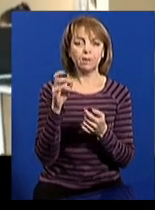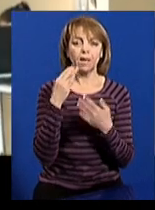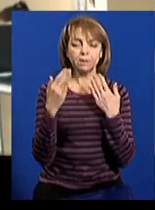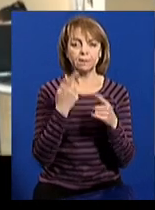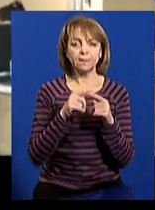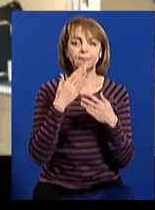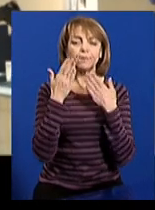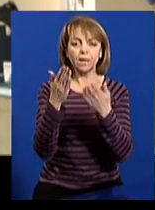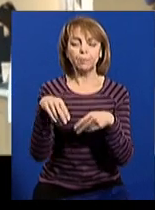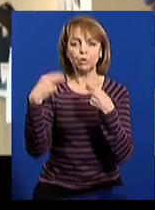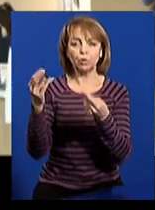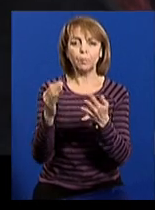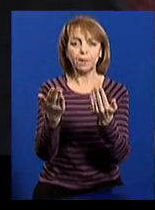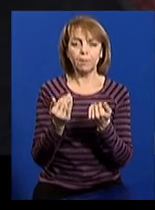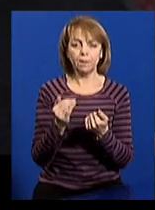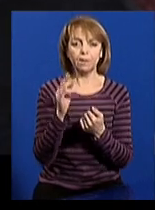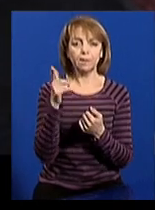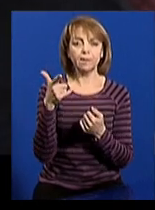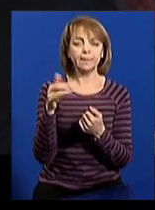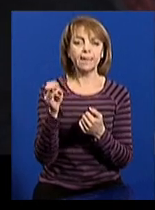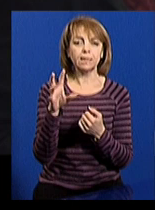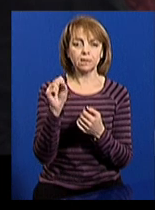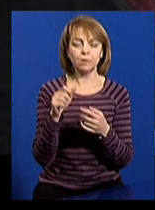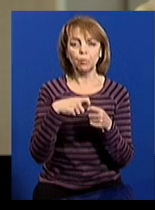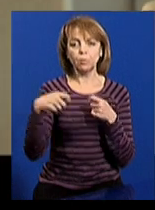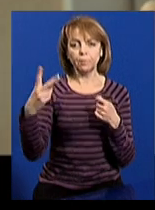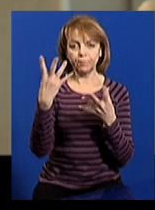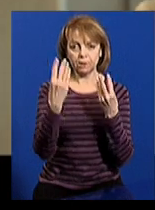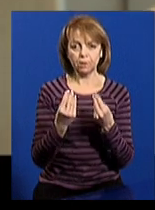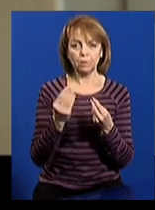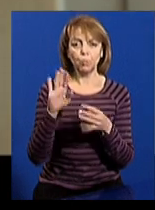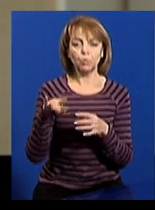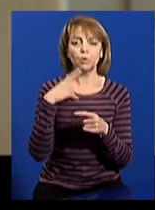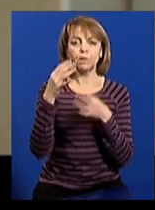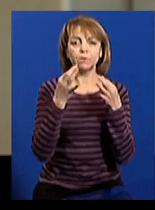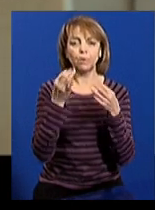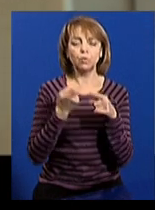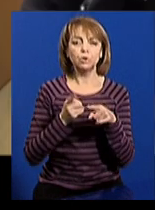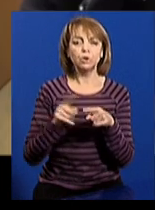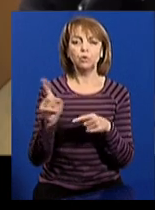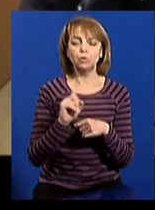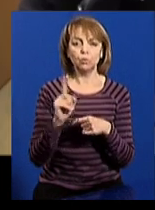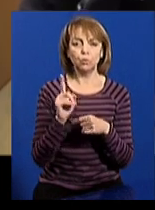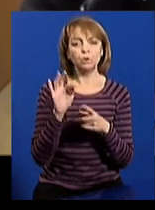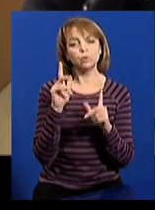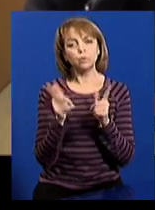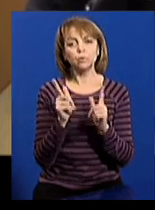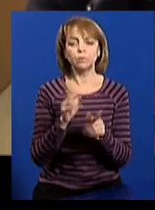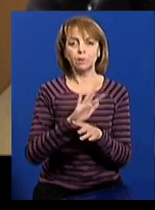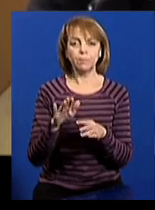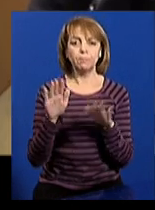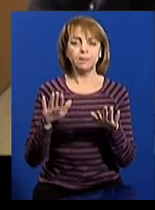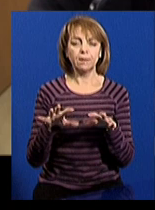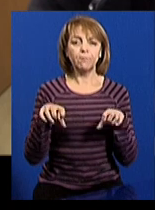ці звернення передадуть до приймальні Гнадія Кернеса протягом двох днів. Тоді можна буде казати про те, чи згодиться міська